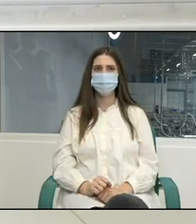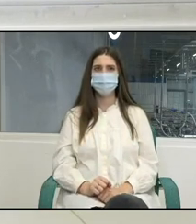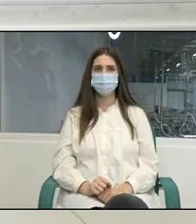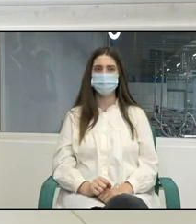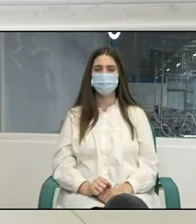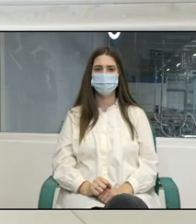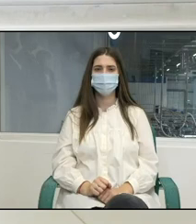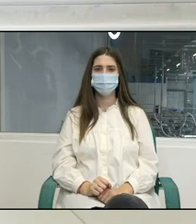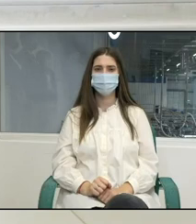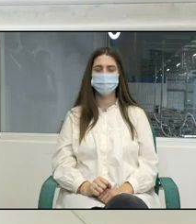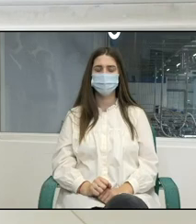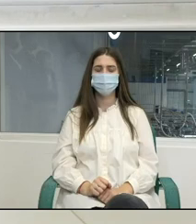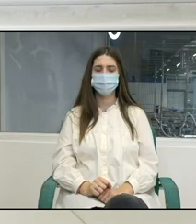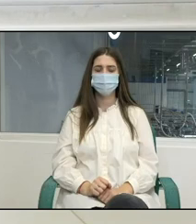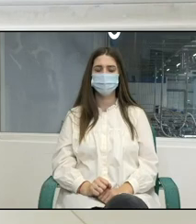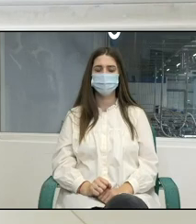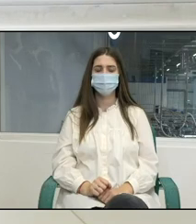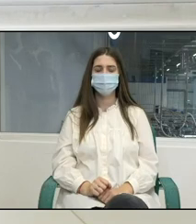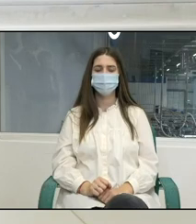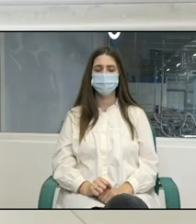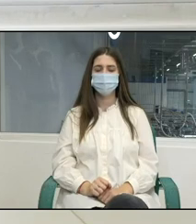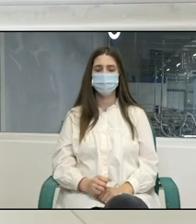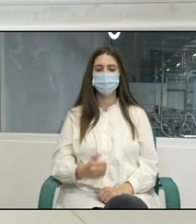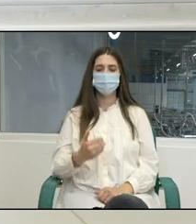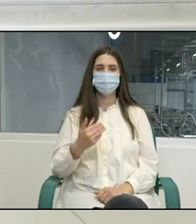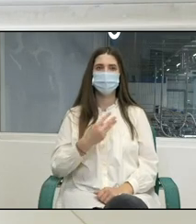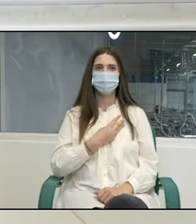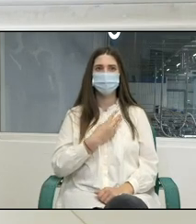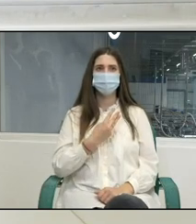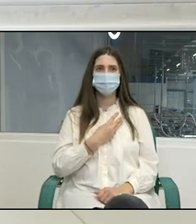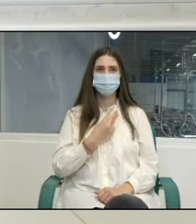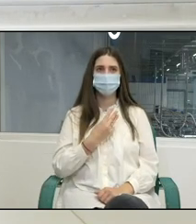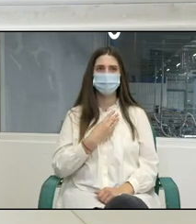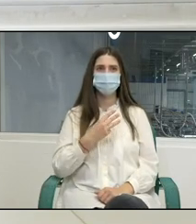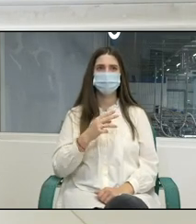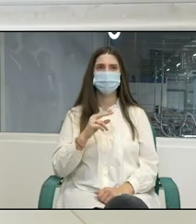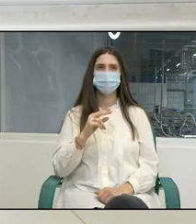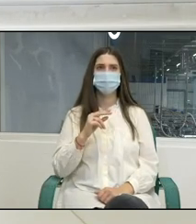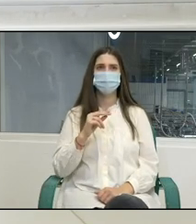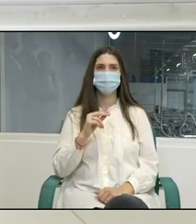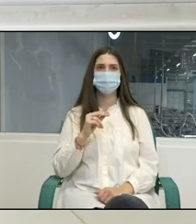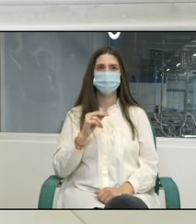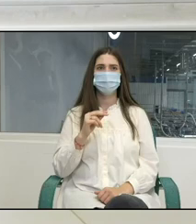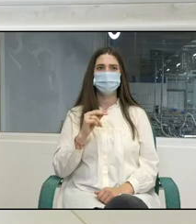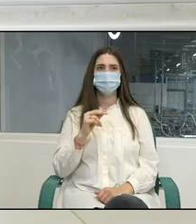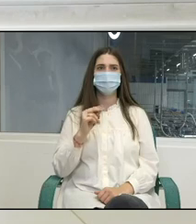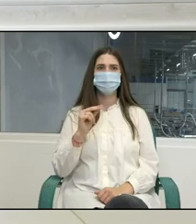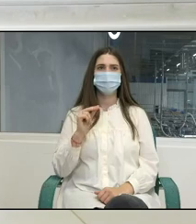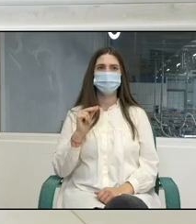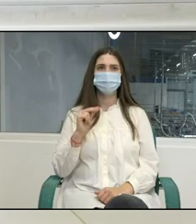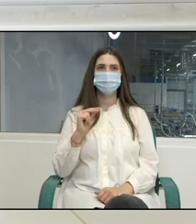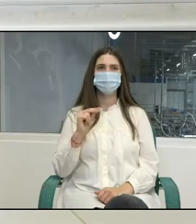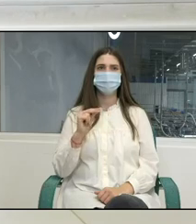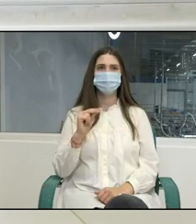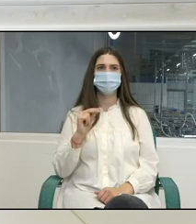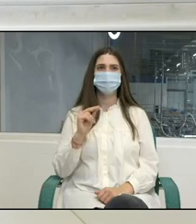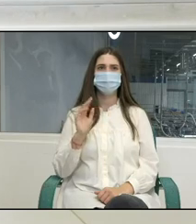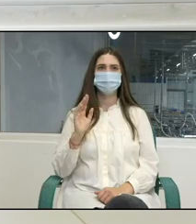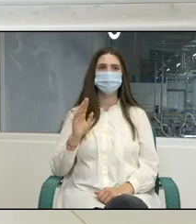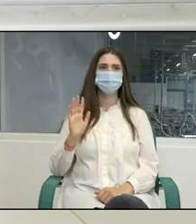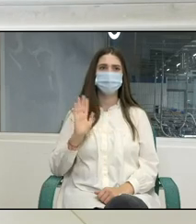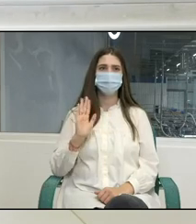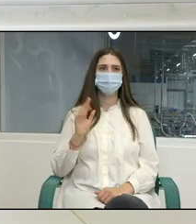instituțiilor noastre vreau să-l s-auș și pe domnul Ciloc de la Inspectoratul de Stat al Muncii nu văzusem că